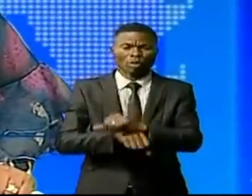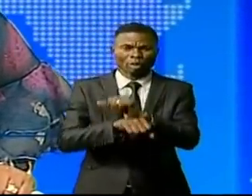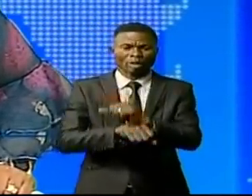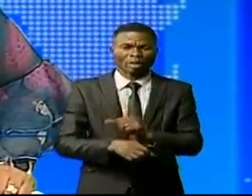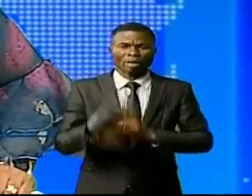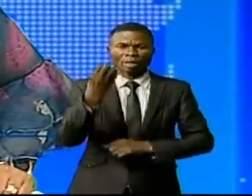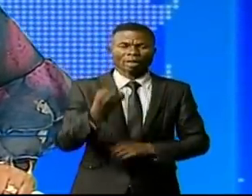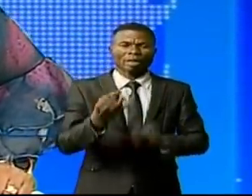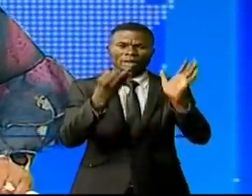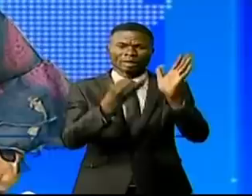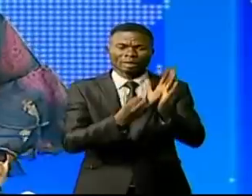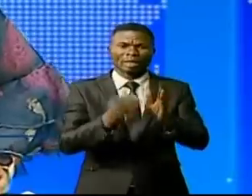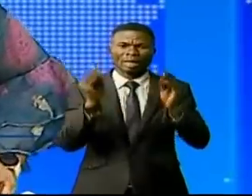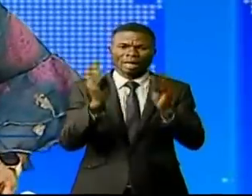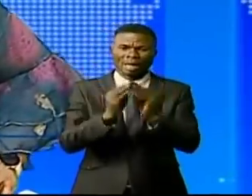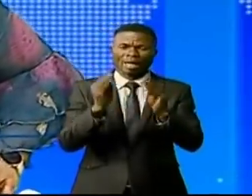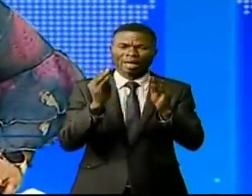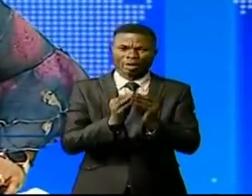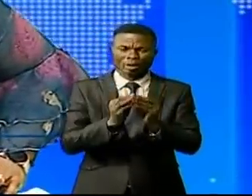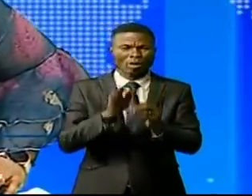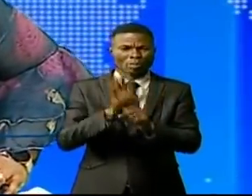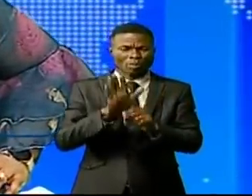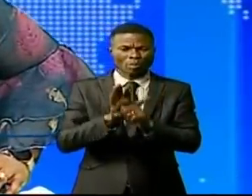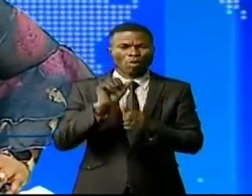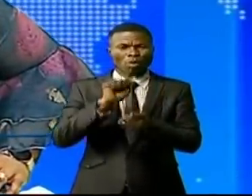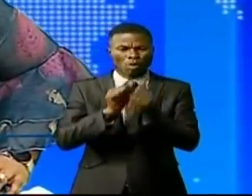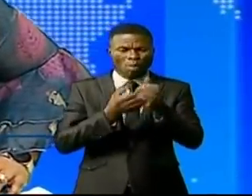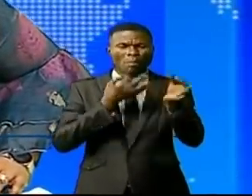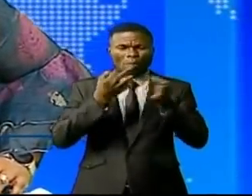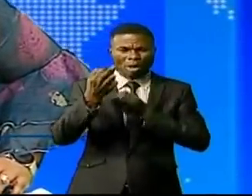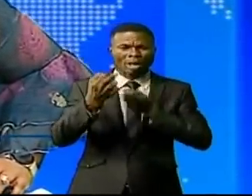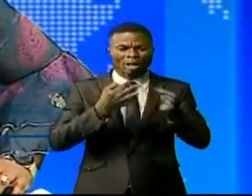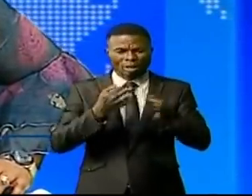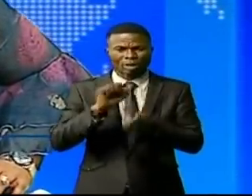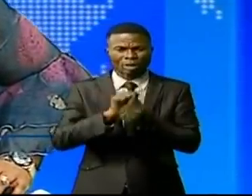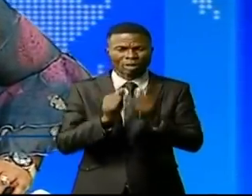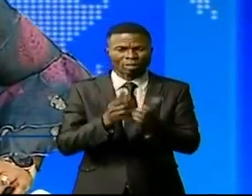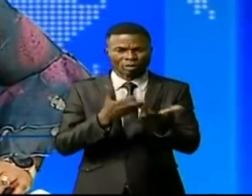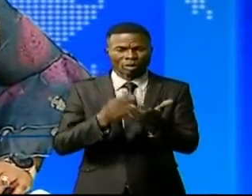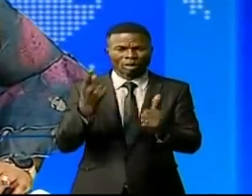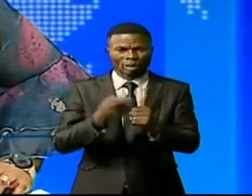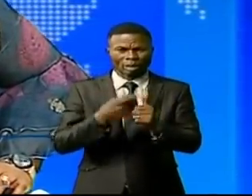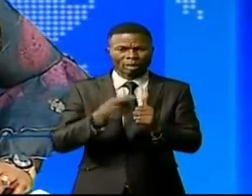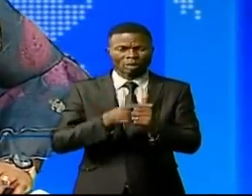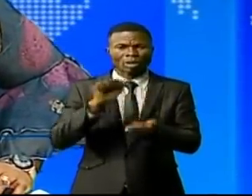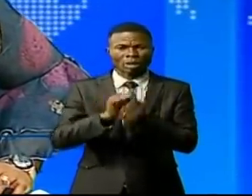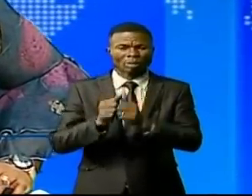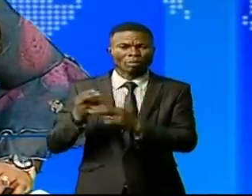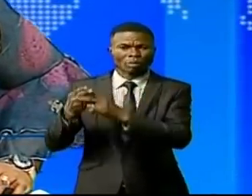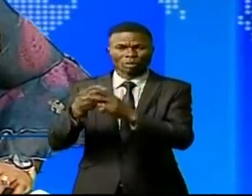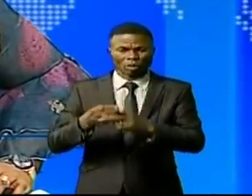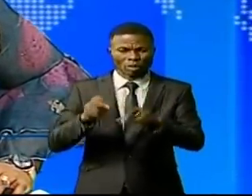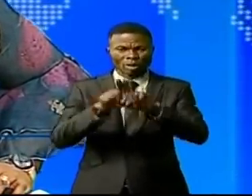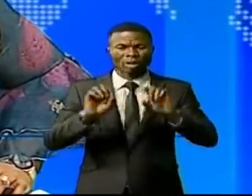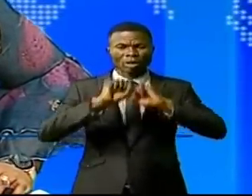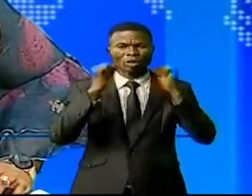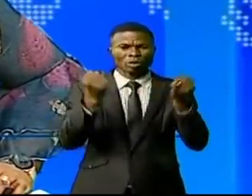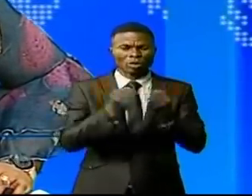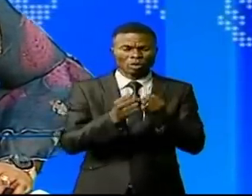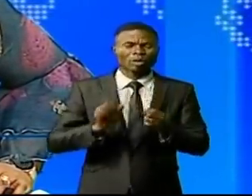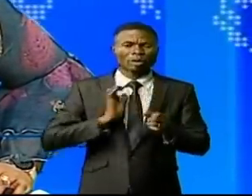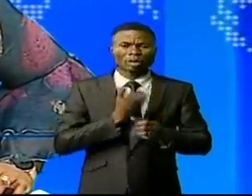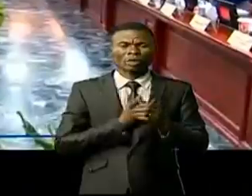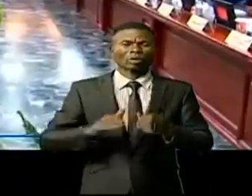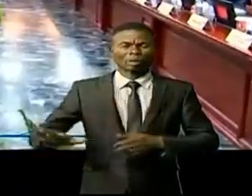47e réunion. Plusieurs points ont été inscrits à l'ordre du jour, notamment la situation sécuritaire et sociale du pays.